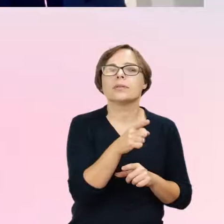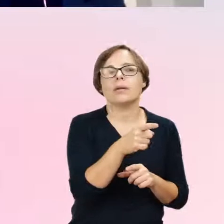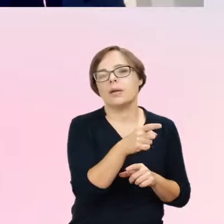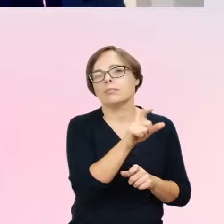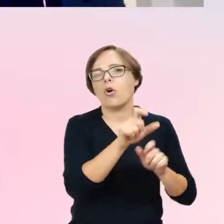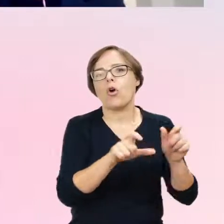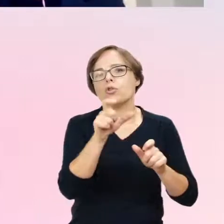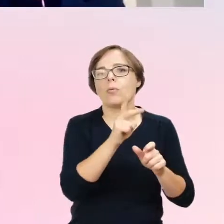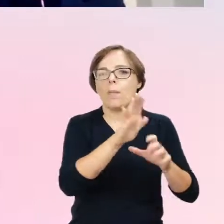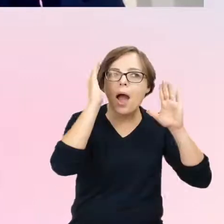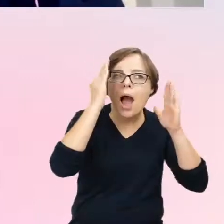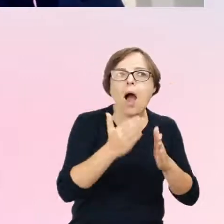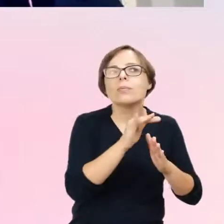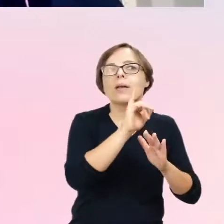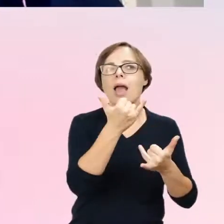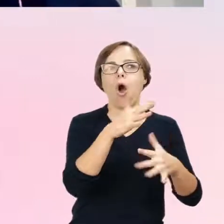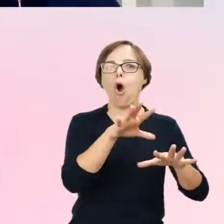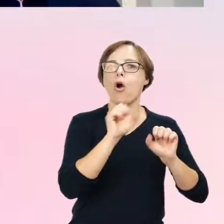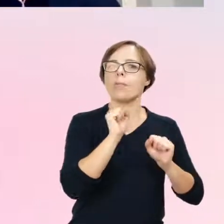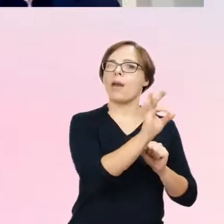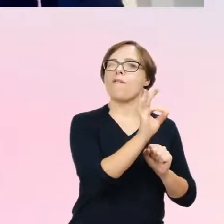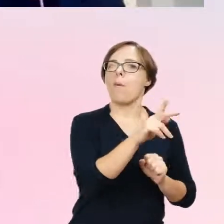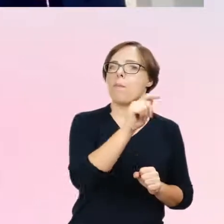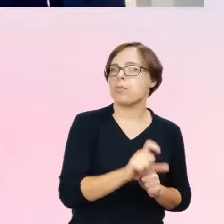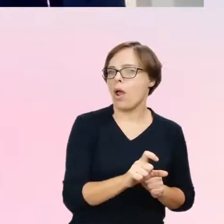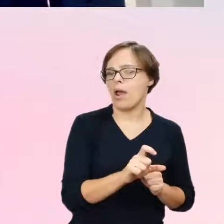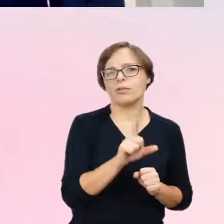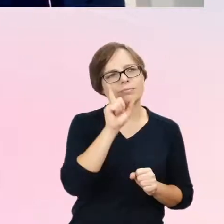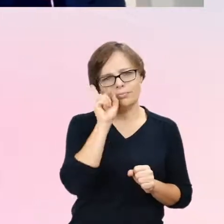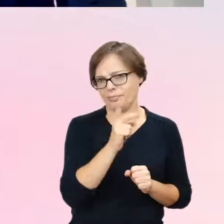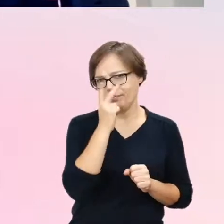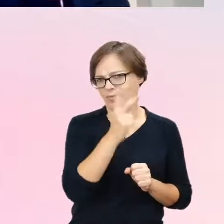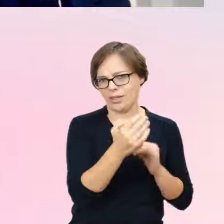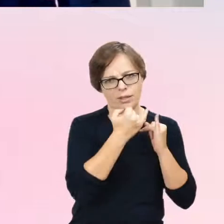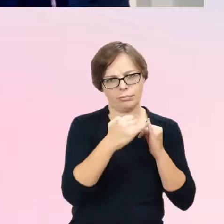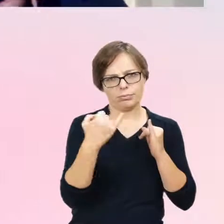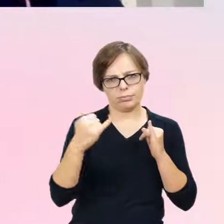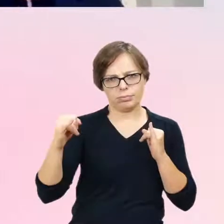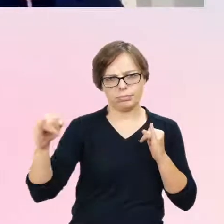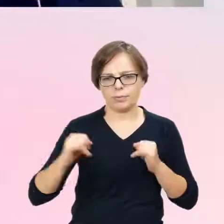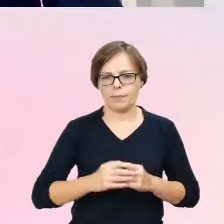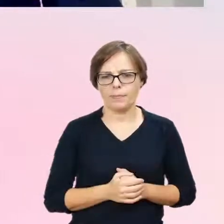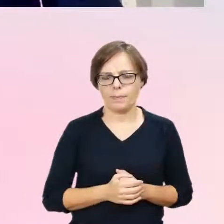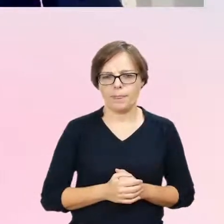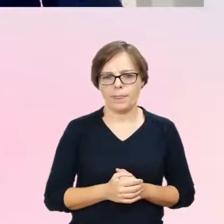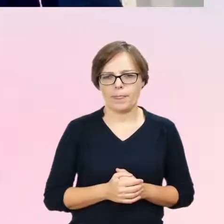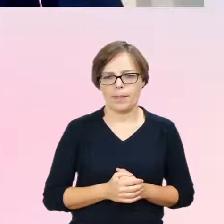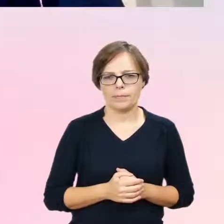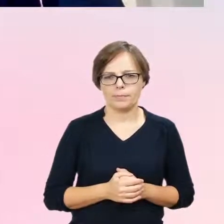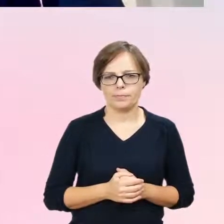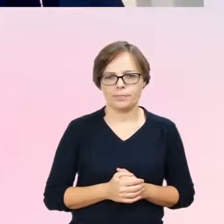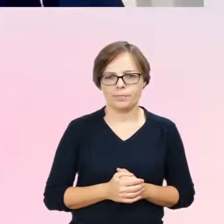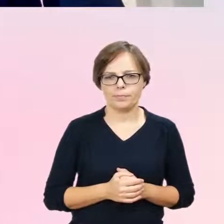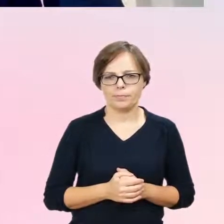przez osoby w spektrum są bardzo wyrafinowane